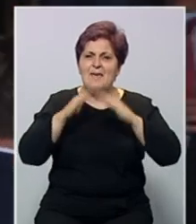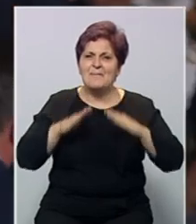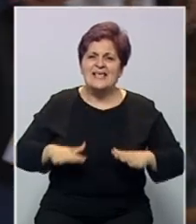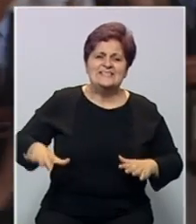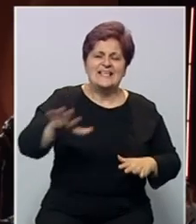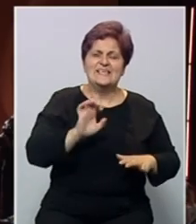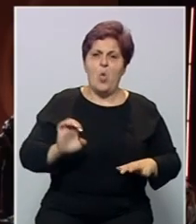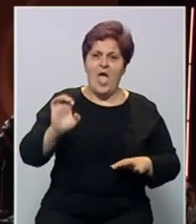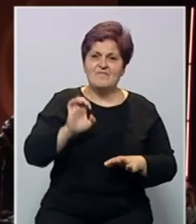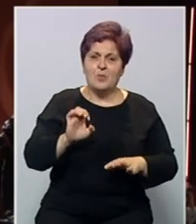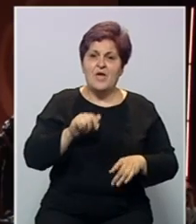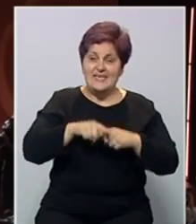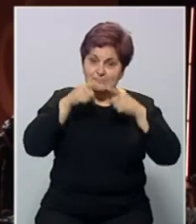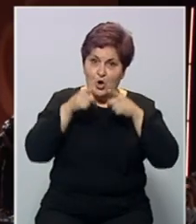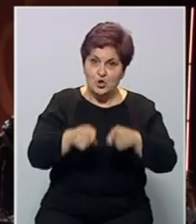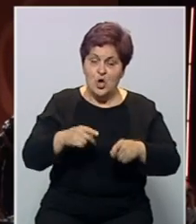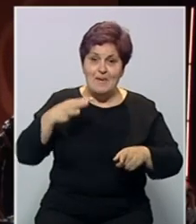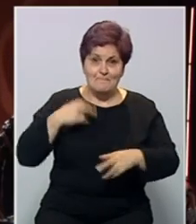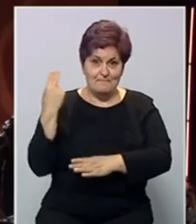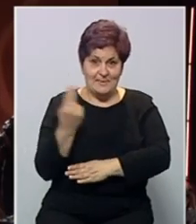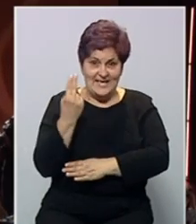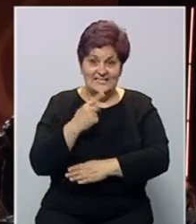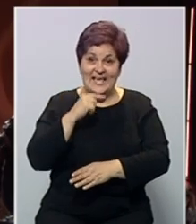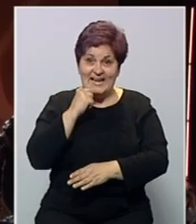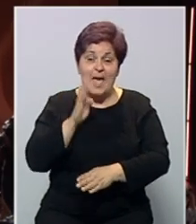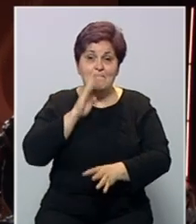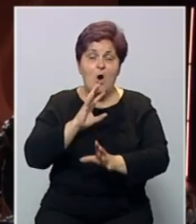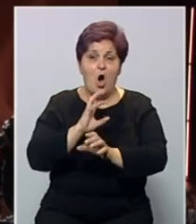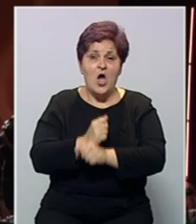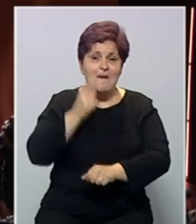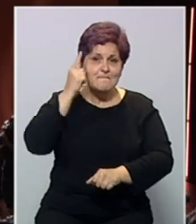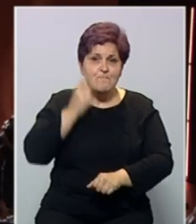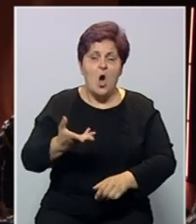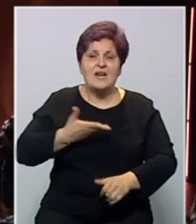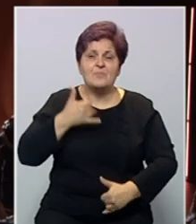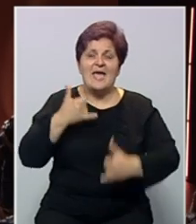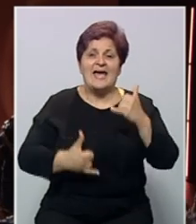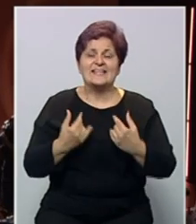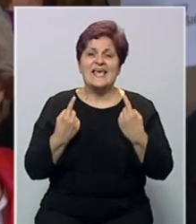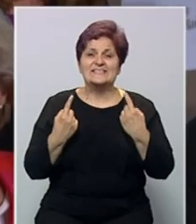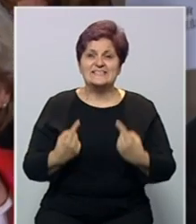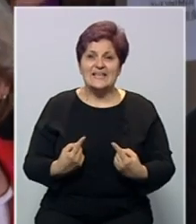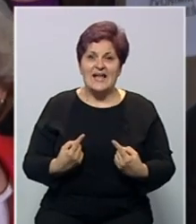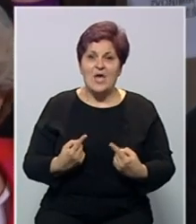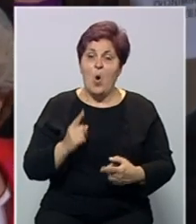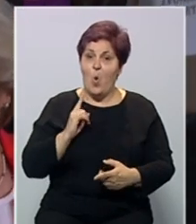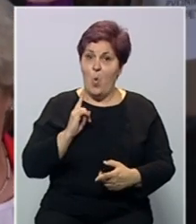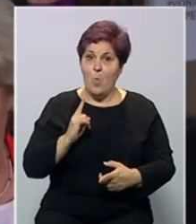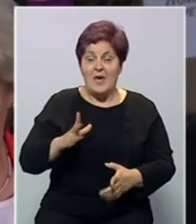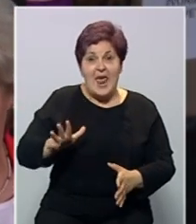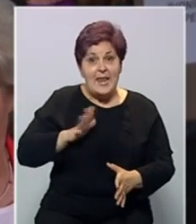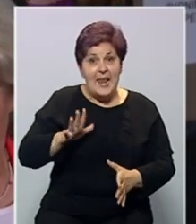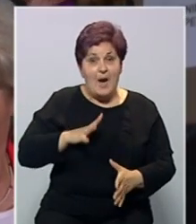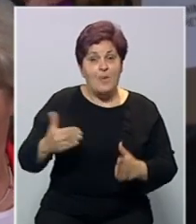za cijelu Evropu. Upravo zbog toga, predsjednik Slovenije poručio je da Bosna i Hercegovina mora dobiti kandidatski status upozoravajući na